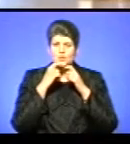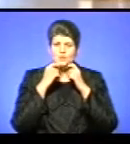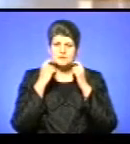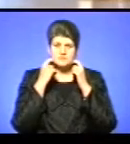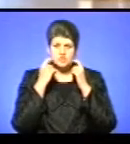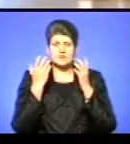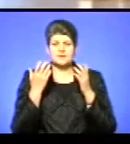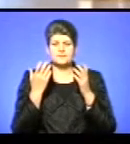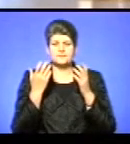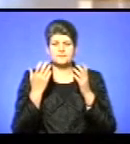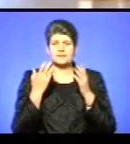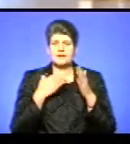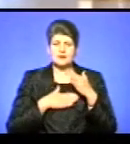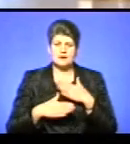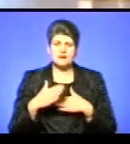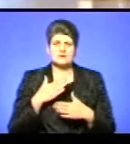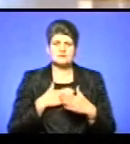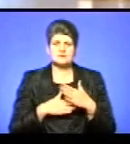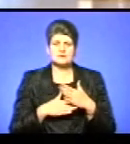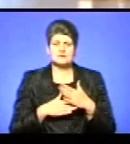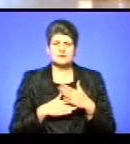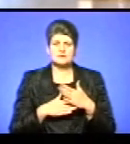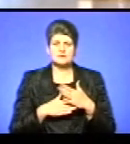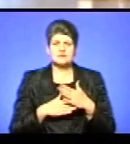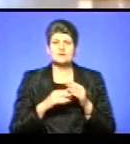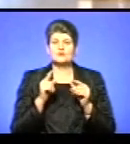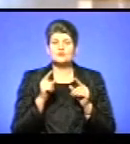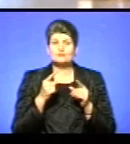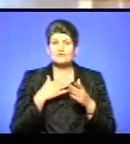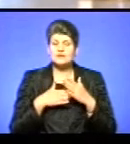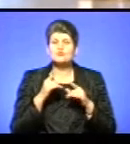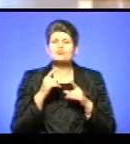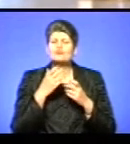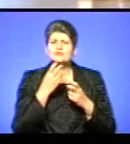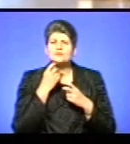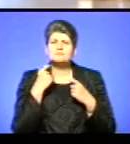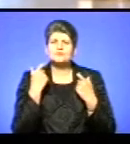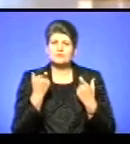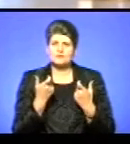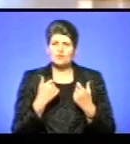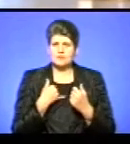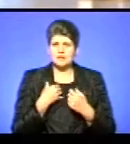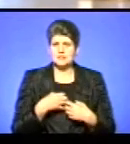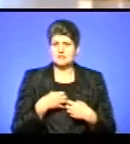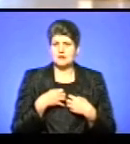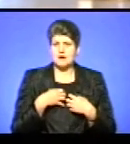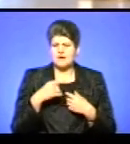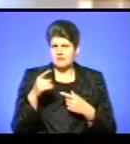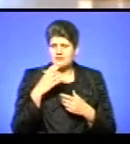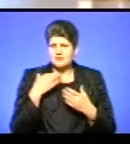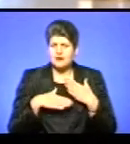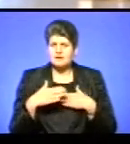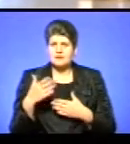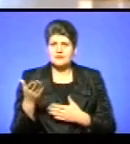усмішка, усміхнений, ранісний. Чим він радіє? Чого ти такий усміхнений? У мене страха, відпуща зарадія.